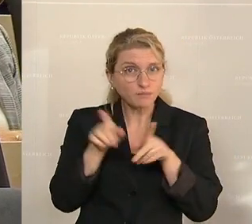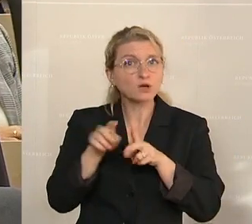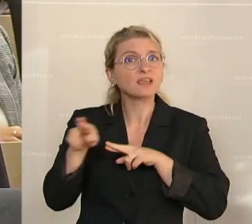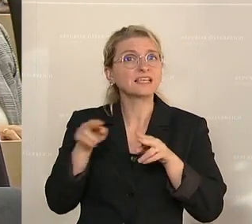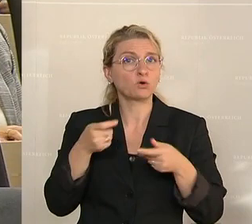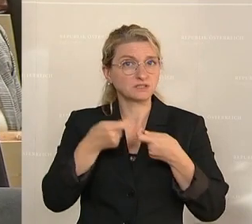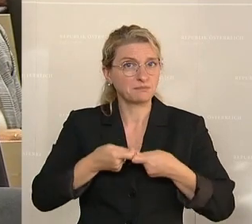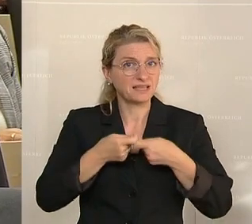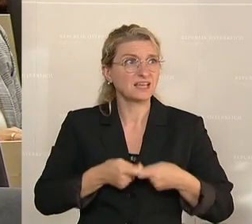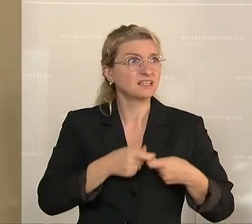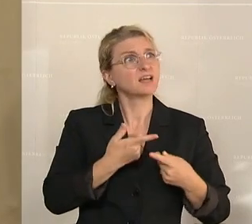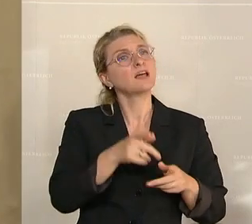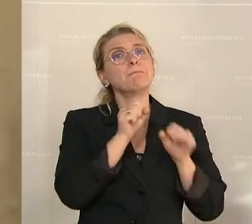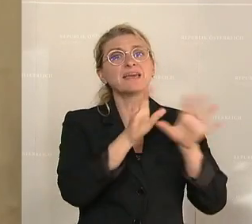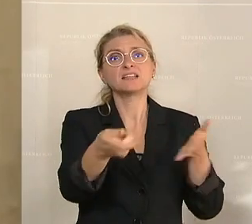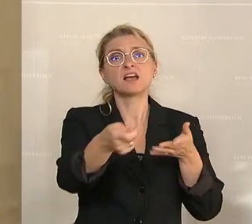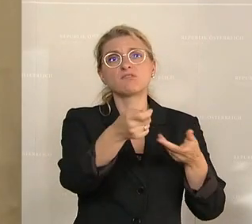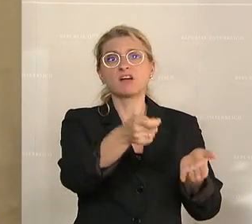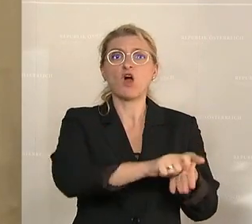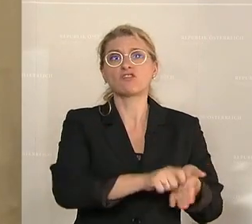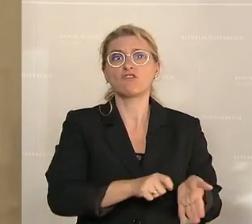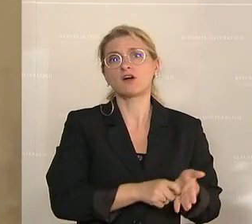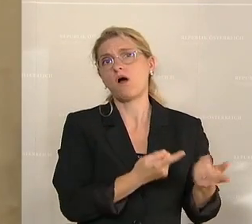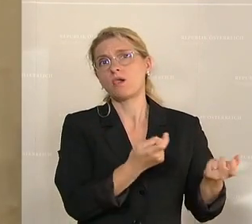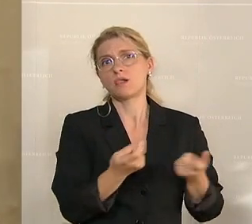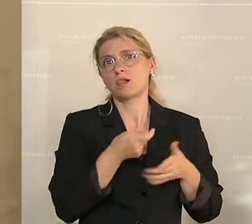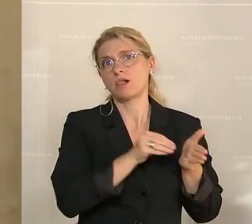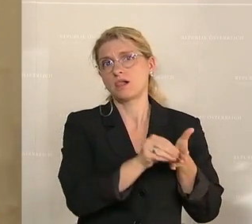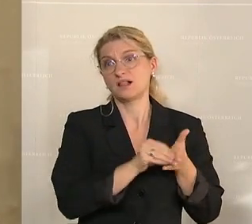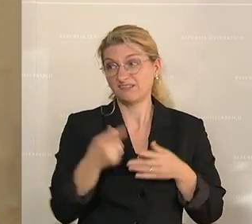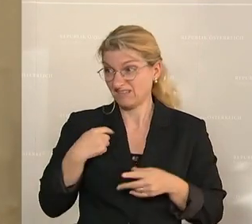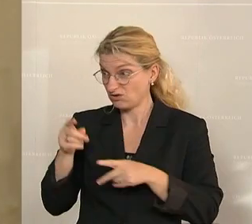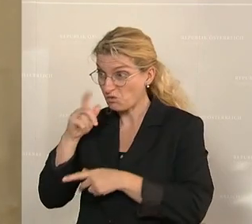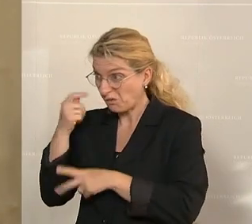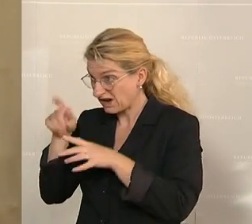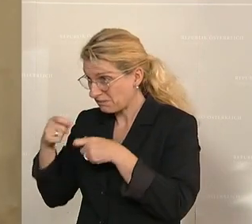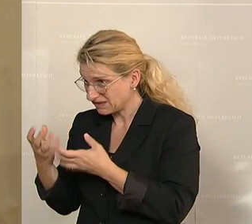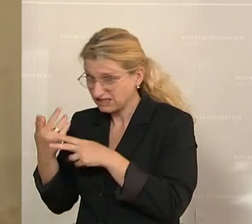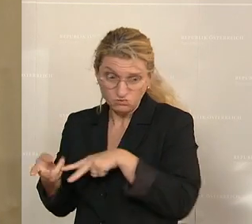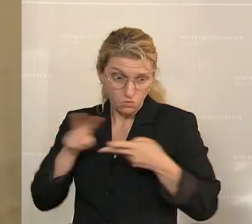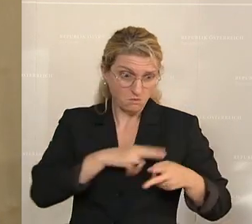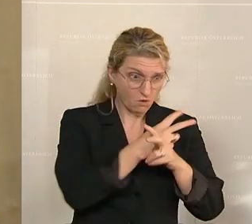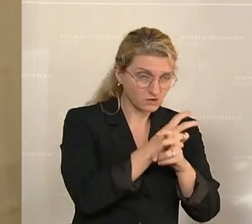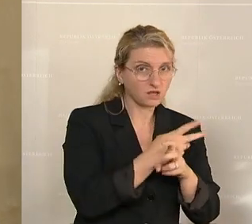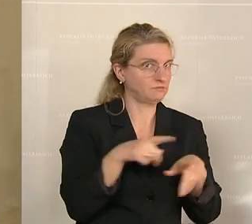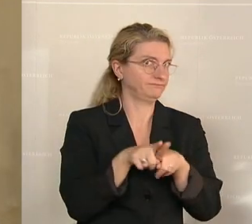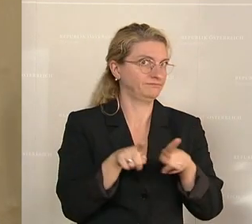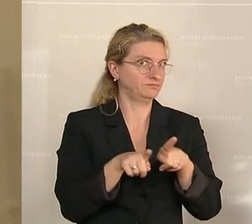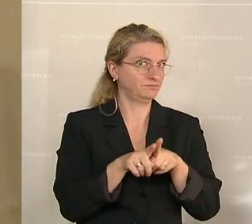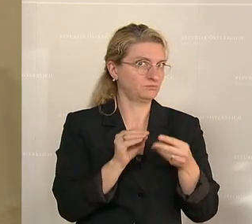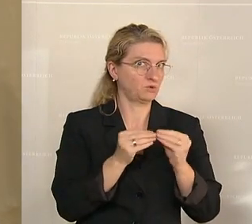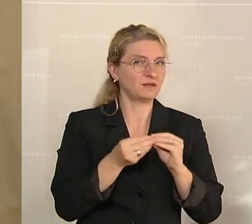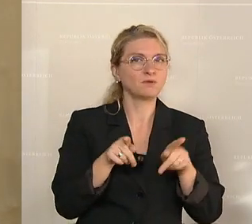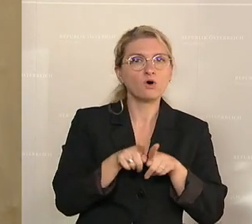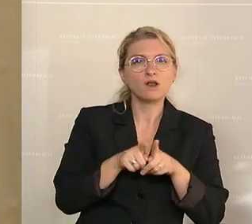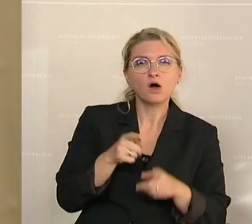Medien eingekauft. Also wenn man das, was in Ungarn vorgeworfen wird, auf Österreich umlegt, haben sie da das nächste Problem. Und über das Beinschart-Tool möchte ich gar